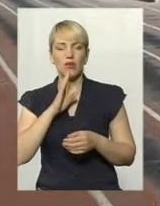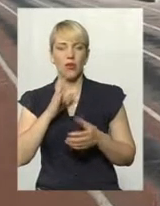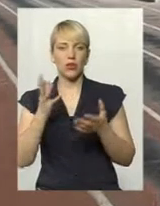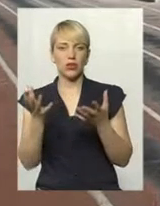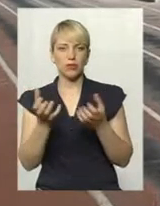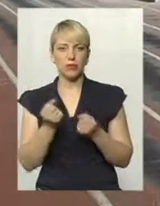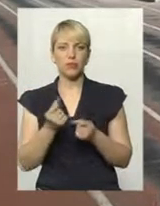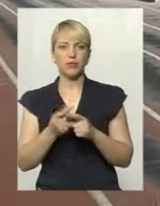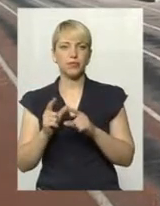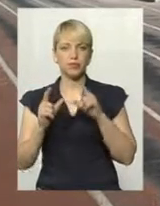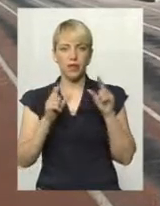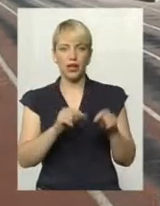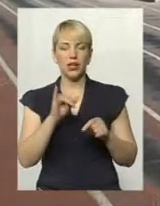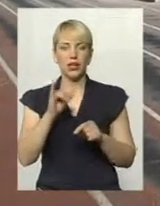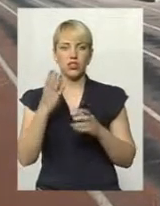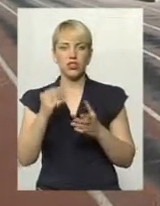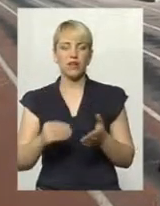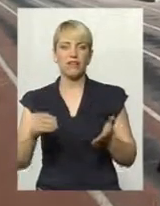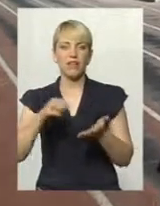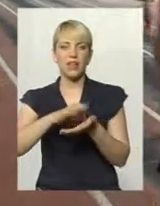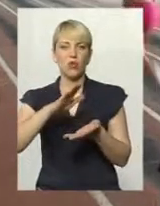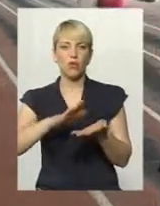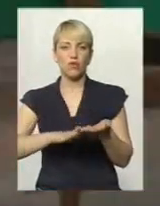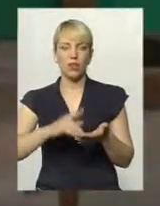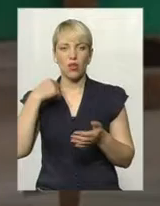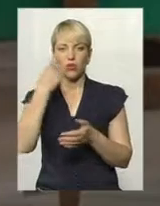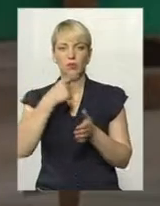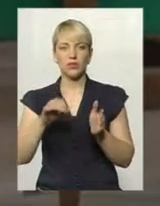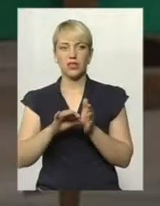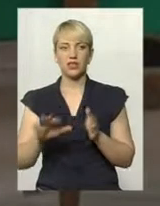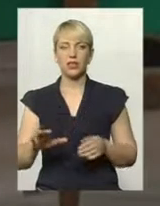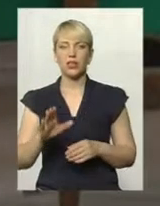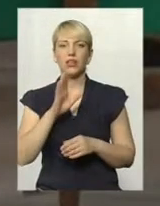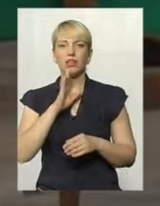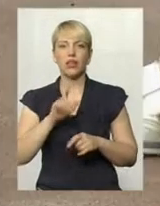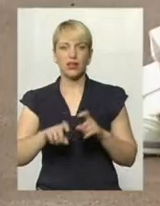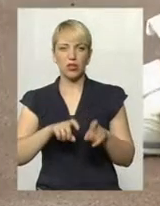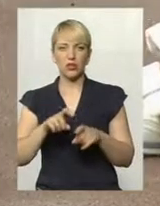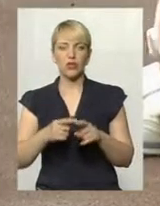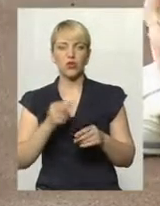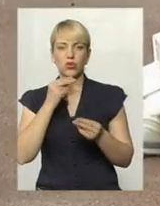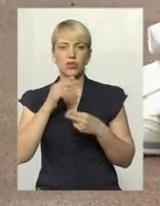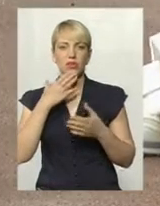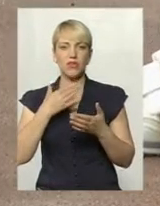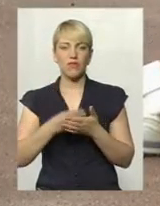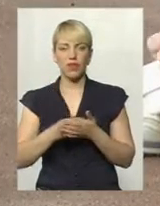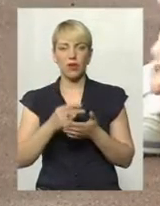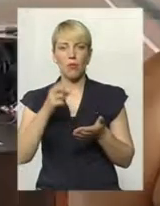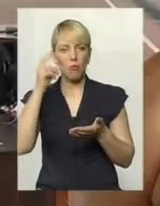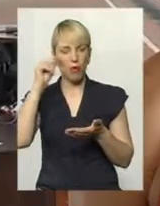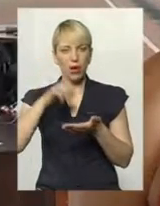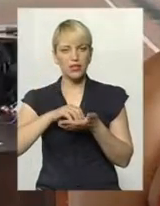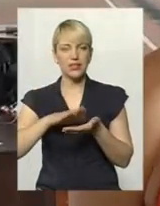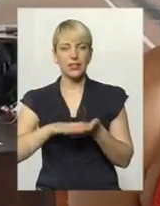головний старт цього року, а ще й встановила особистий рекорд. Атлетка вдосконалила свій показник більше, ніж на 10 сантиметрів.